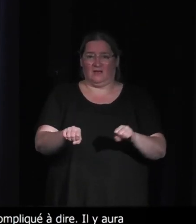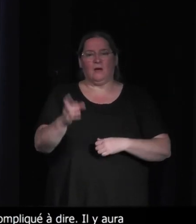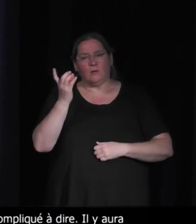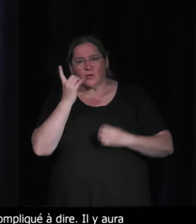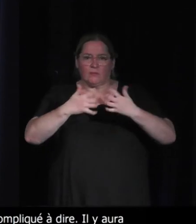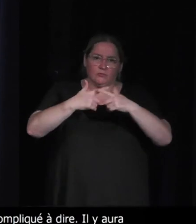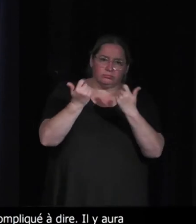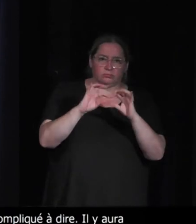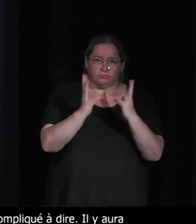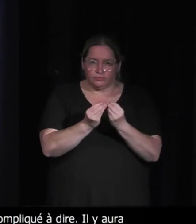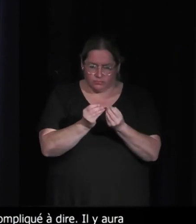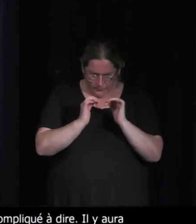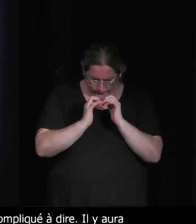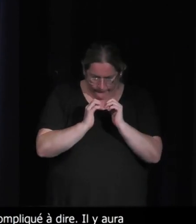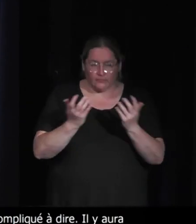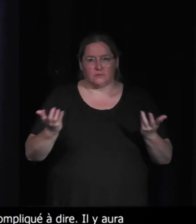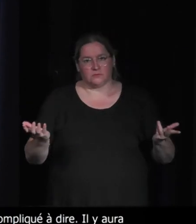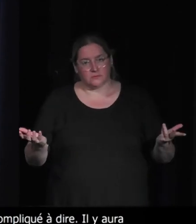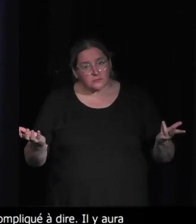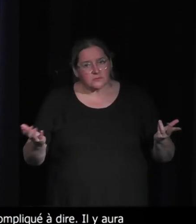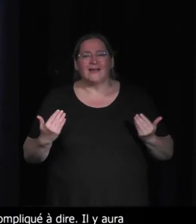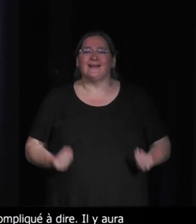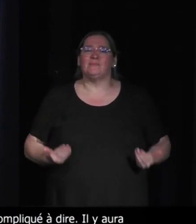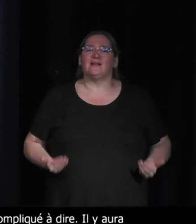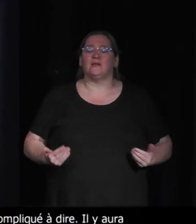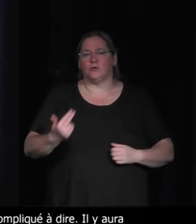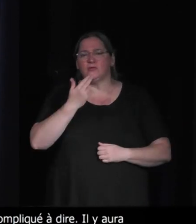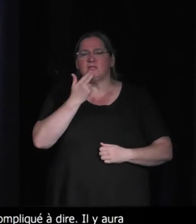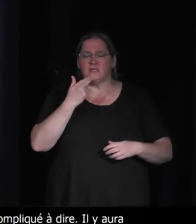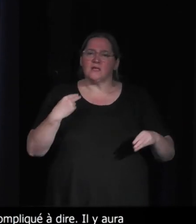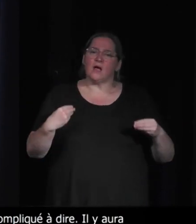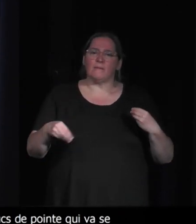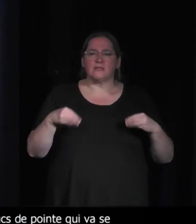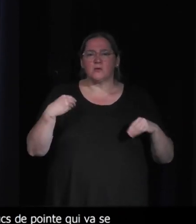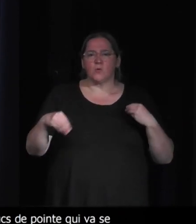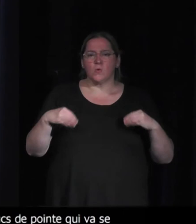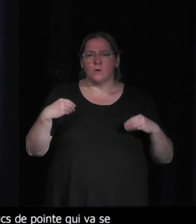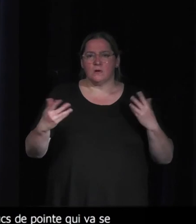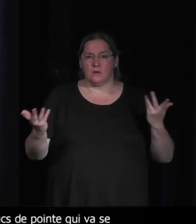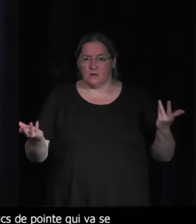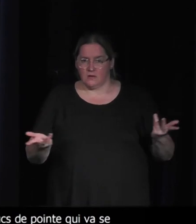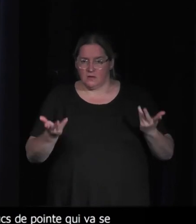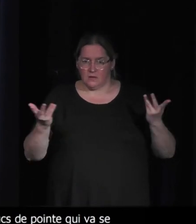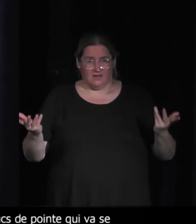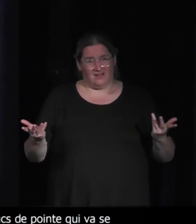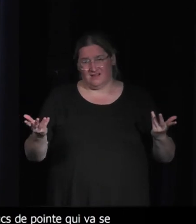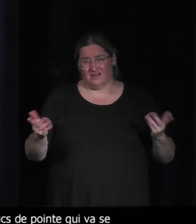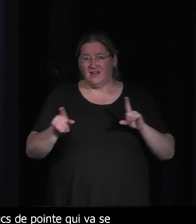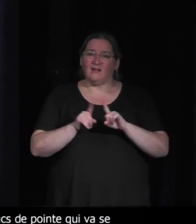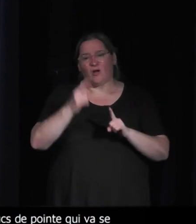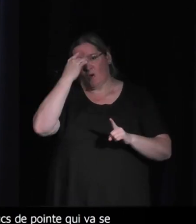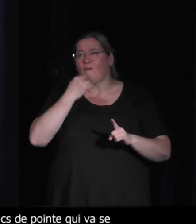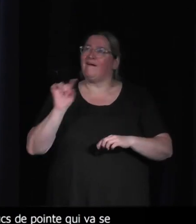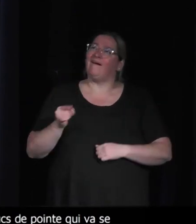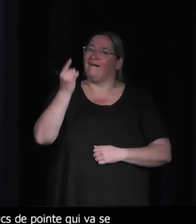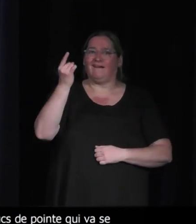et qui se posent aujourd'hui. Enfin, on utilise aujourd'hui des matériaux qui sont des ressources finies qui par ailleurs